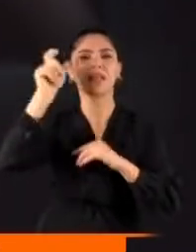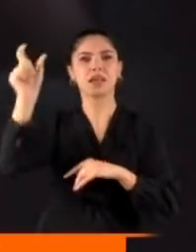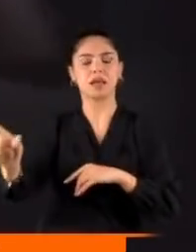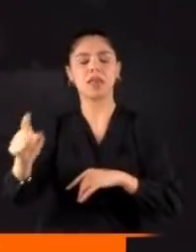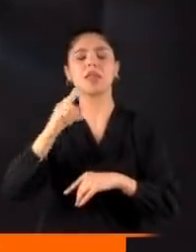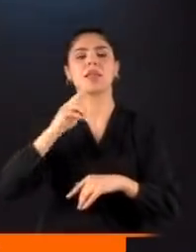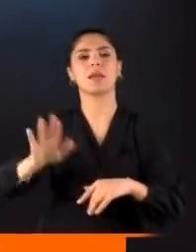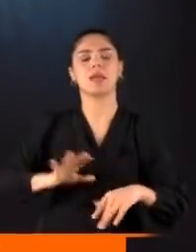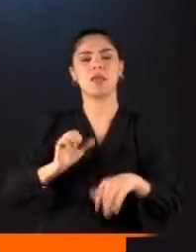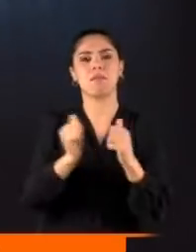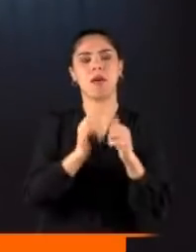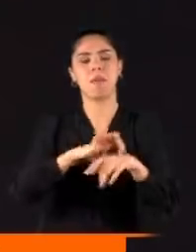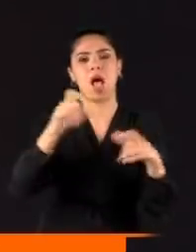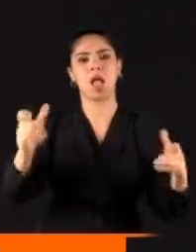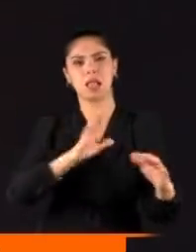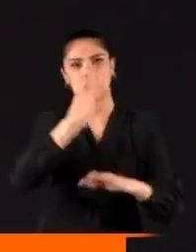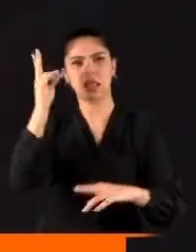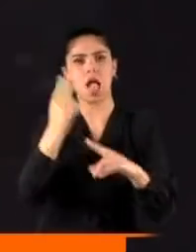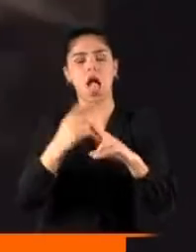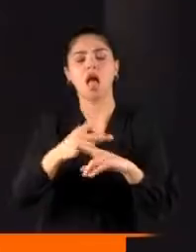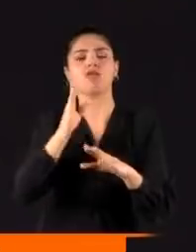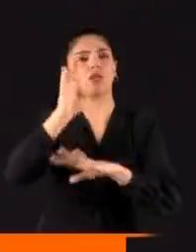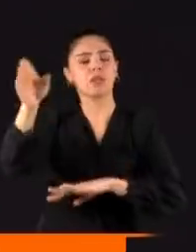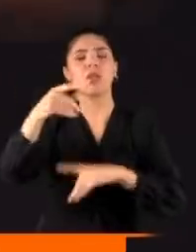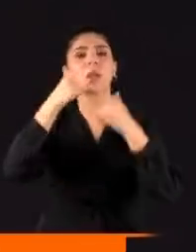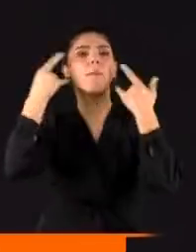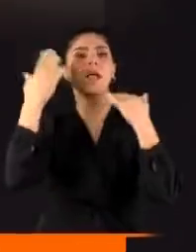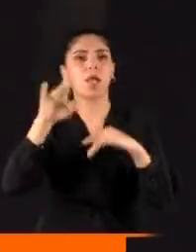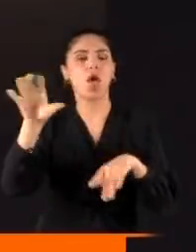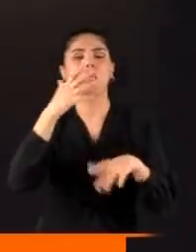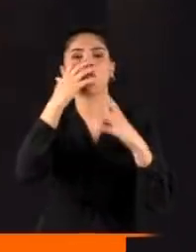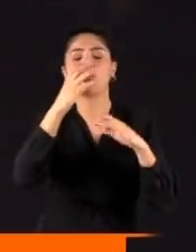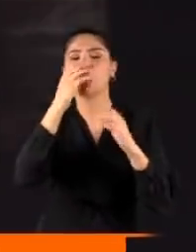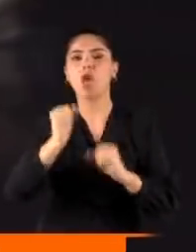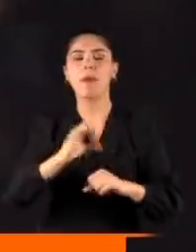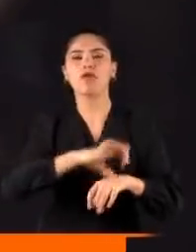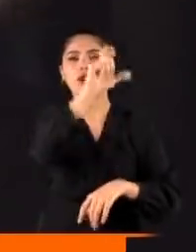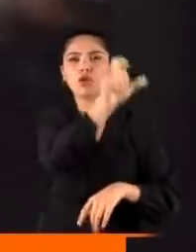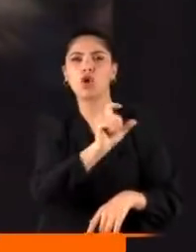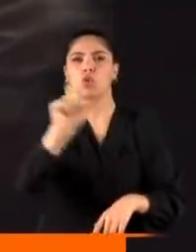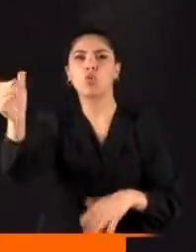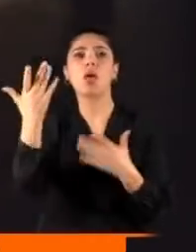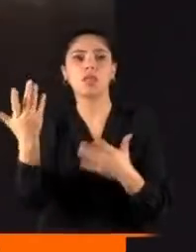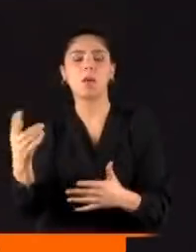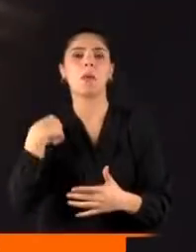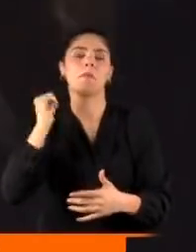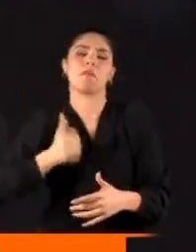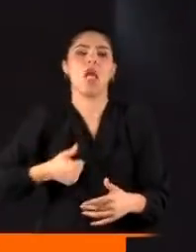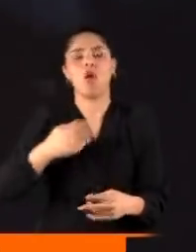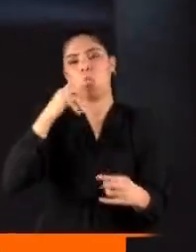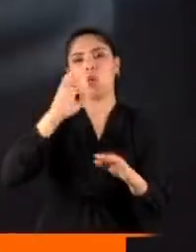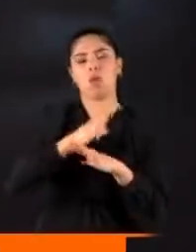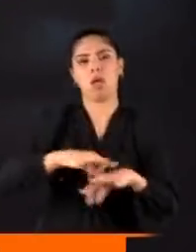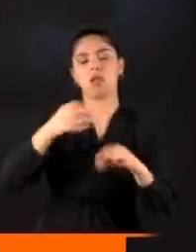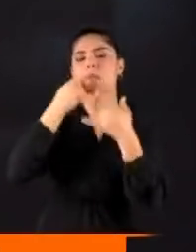Yanında kızı da vardı. İkili acile girdiğinde maskeleri yoktu. Nöbetçi doktor anne ve kızını uyardı ama onlar savcıyla konuştuk.